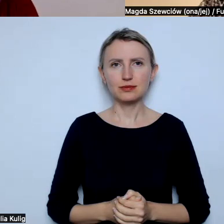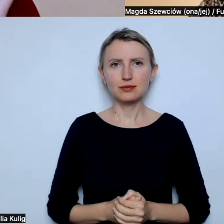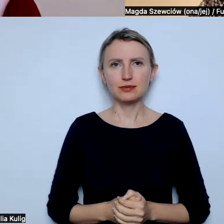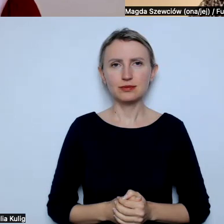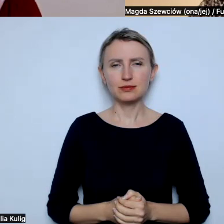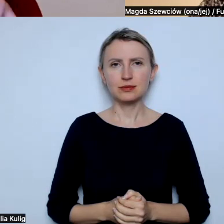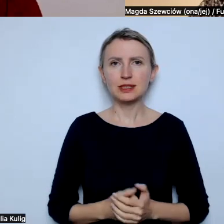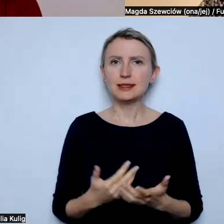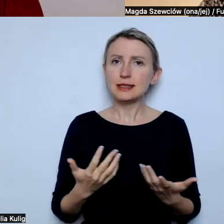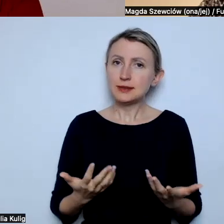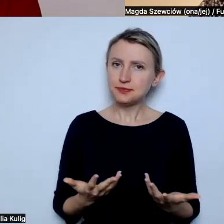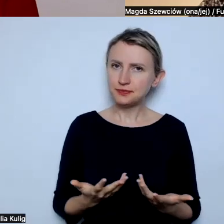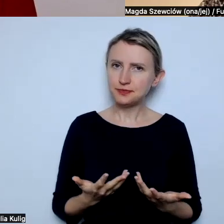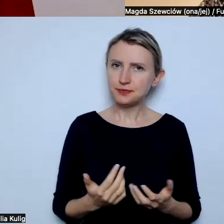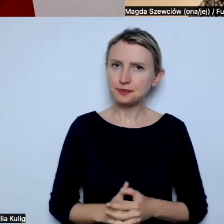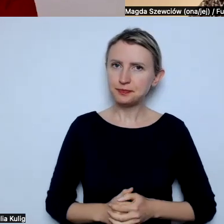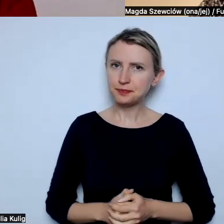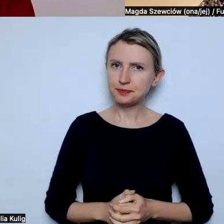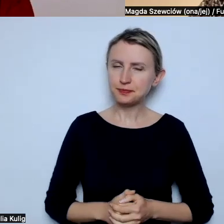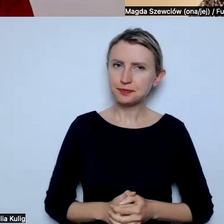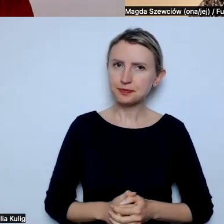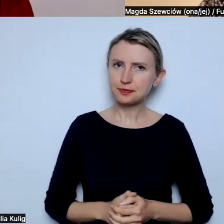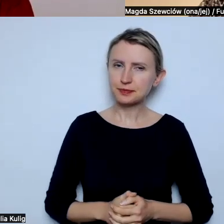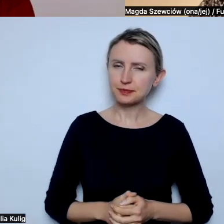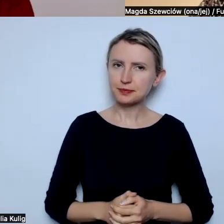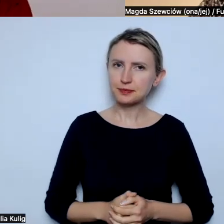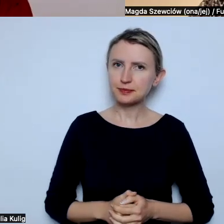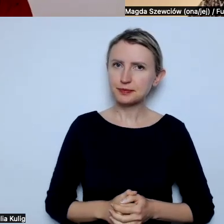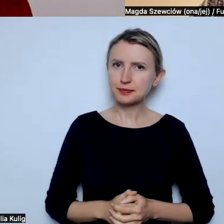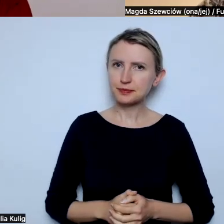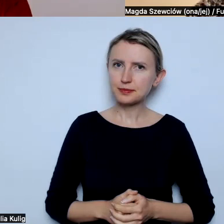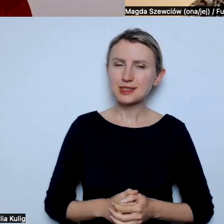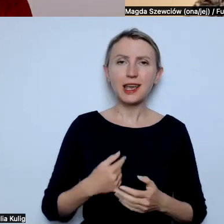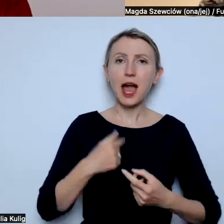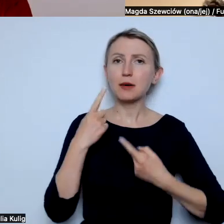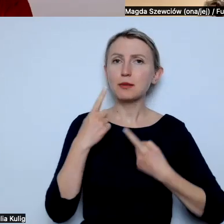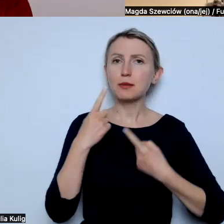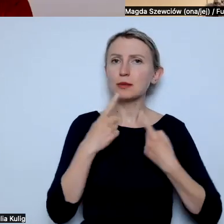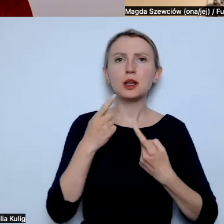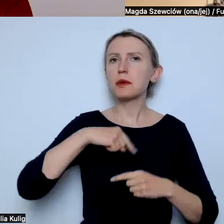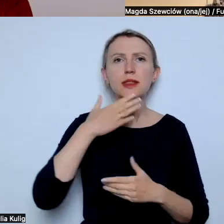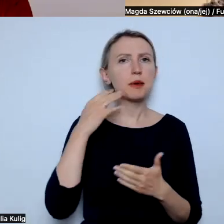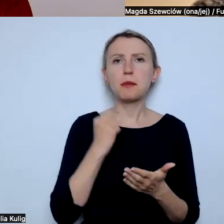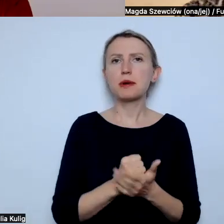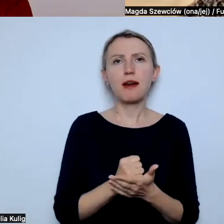Kurczę, bo tak jak uważam, że nie mamy żadnego prawa